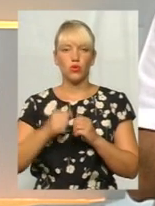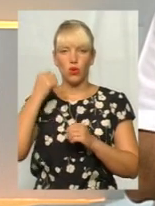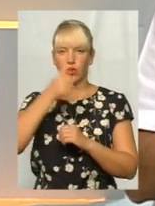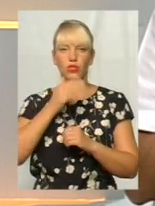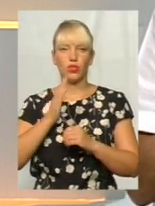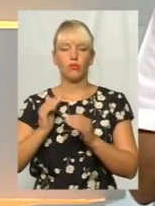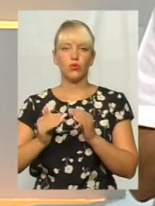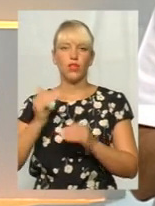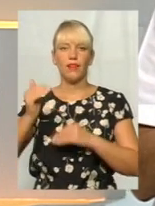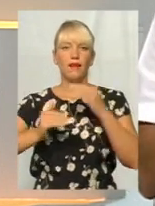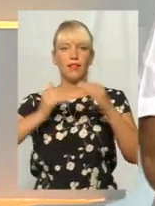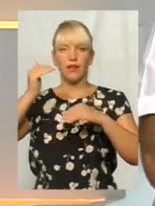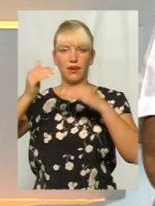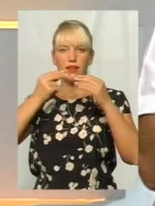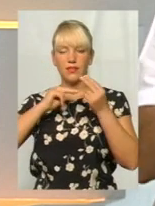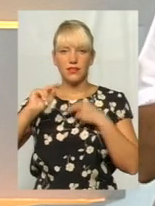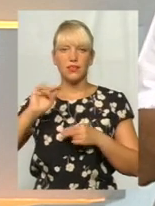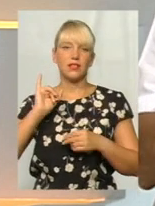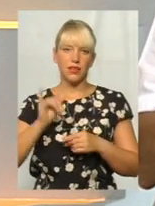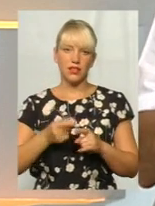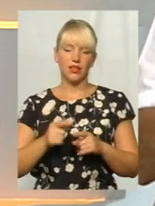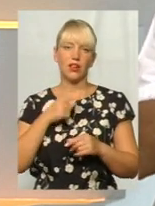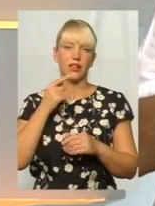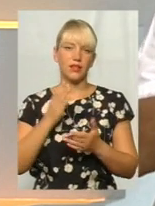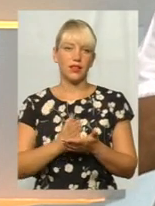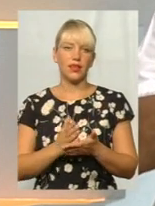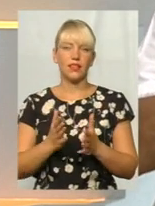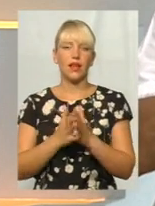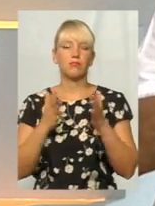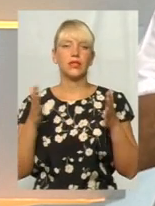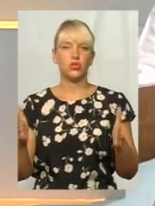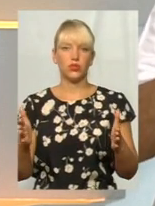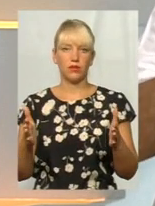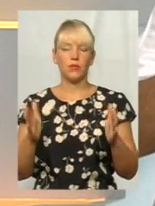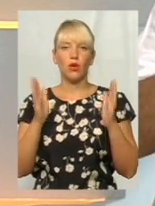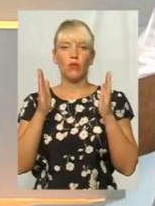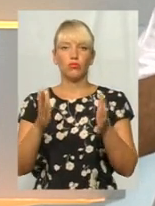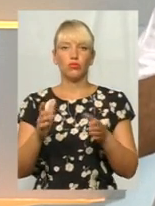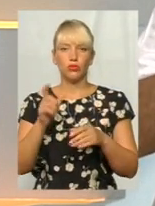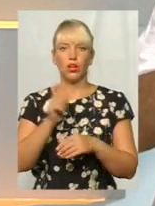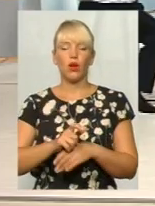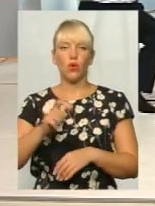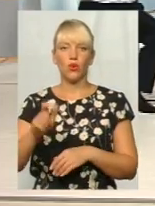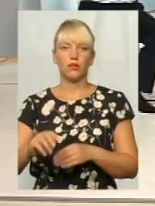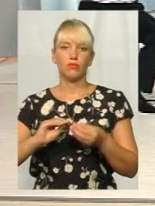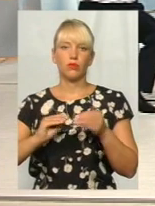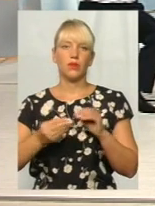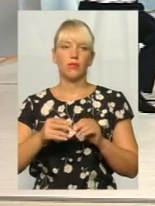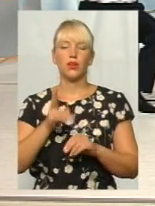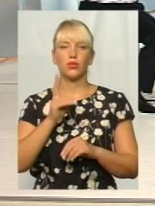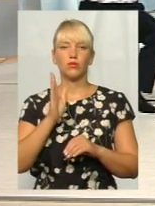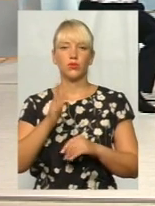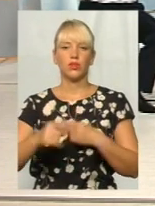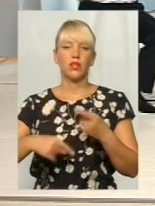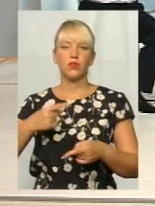темпами. І є, скажемо, найбільше, буде людям проблема, які будуть